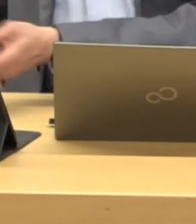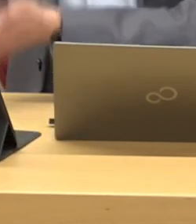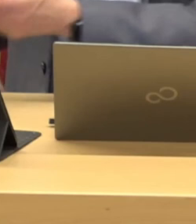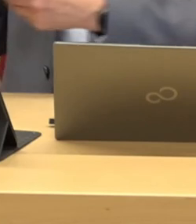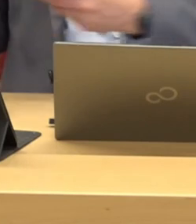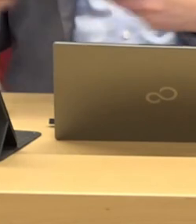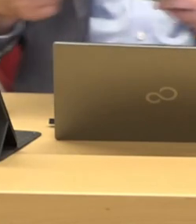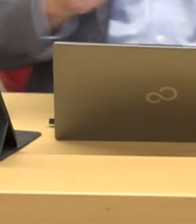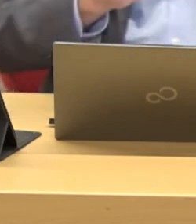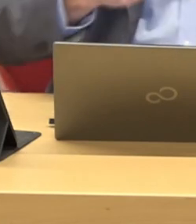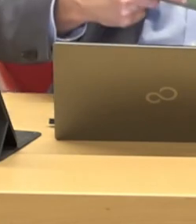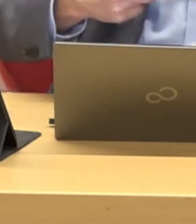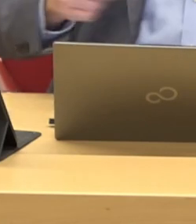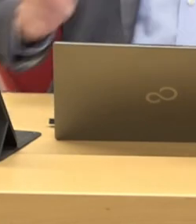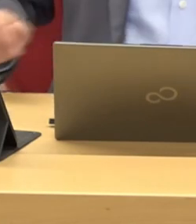Donau habe ich kein